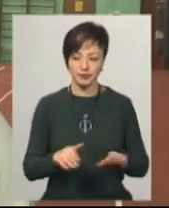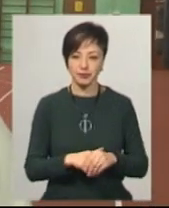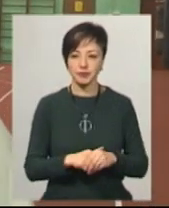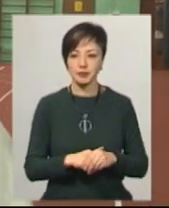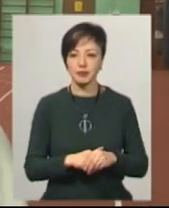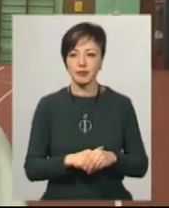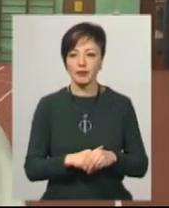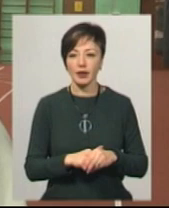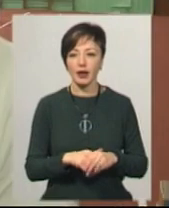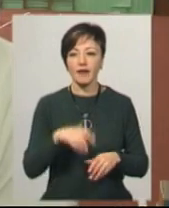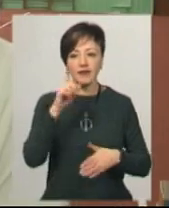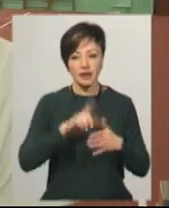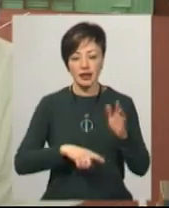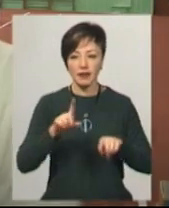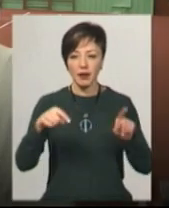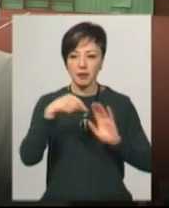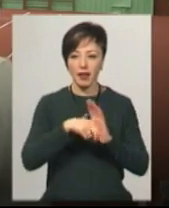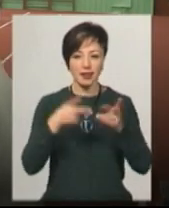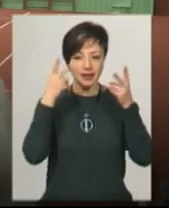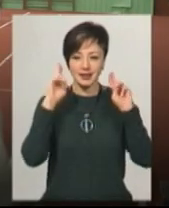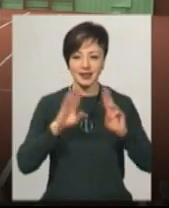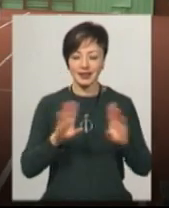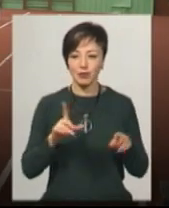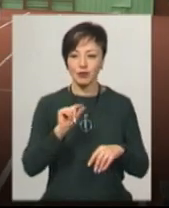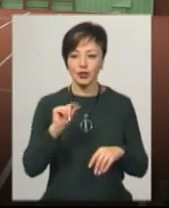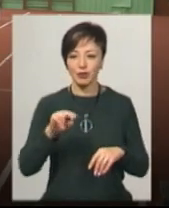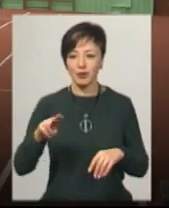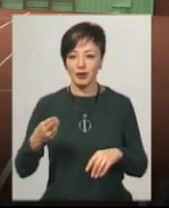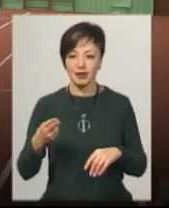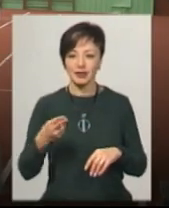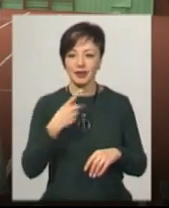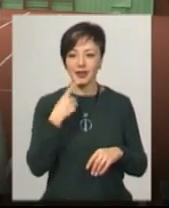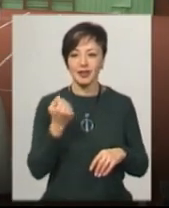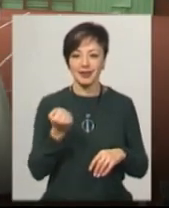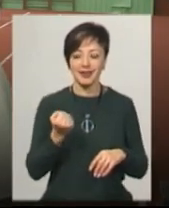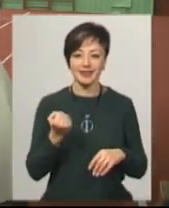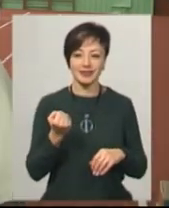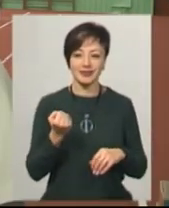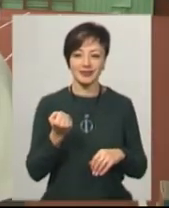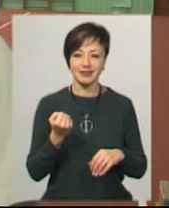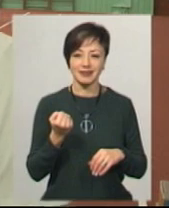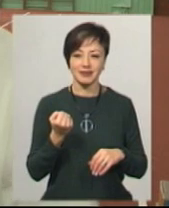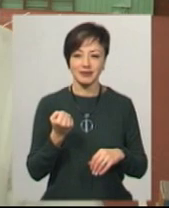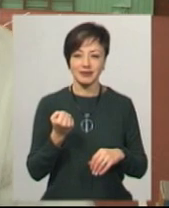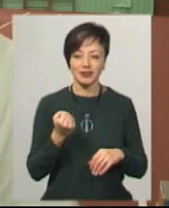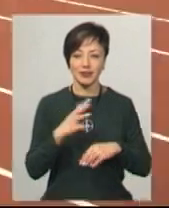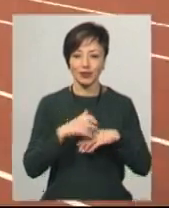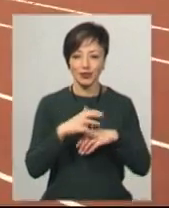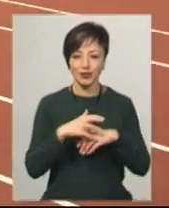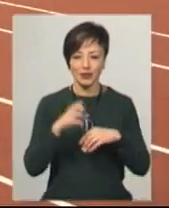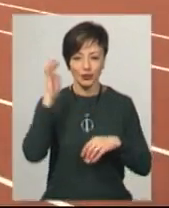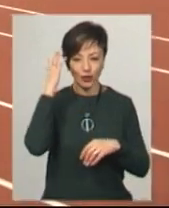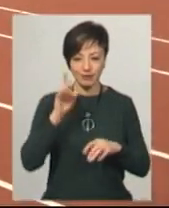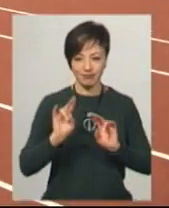деякі прикмети перед змаганнями. Не стригтися, понеділок, п'ятниця, неділя, обходити чорних котів.